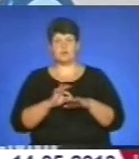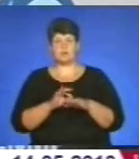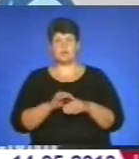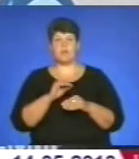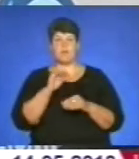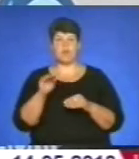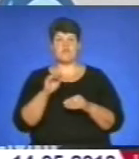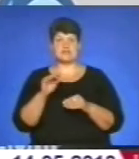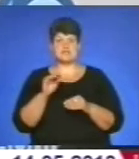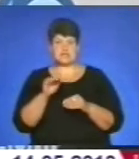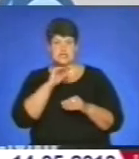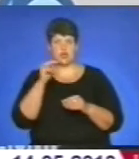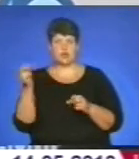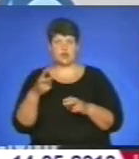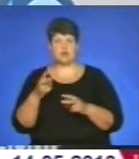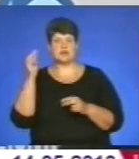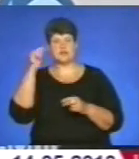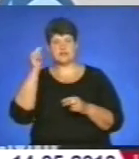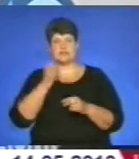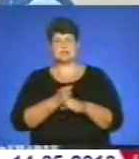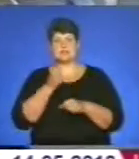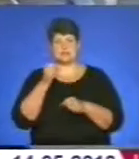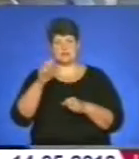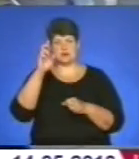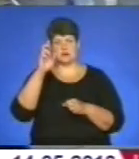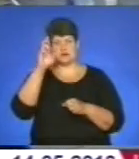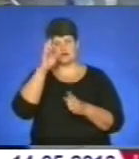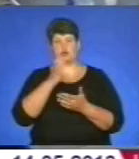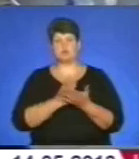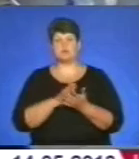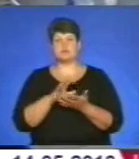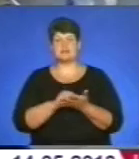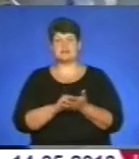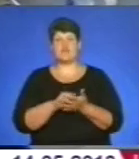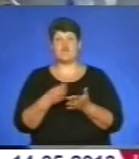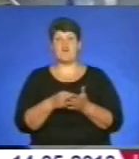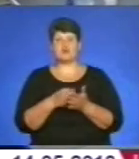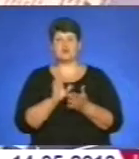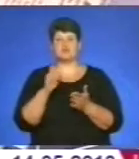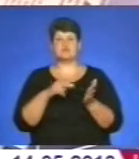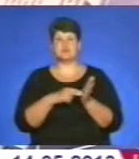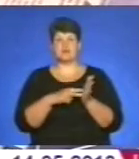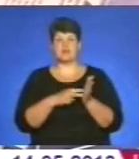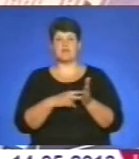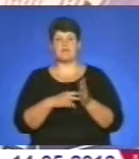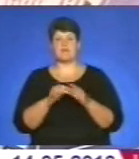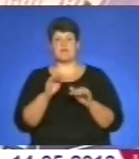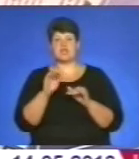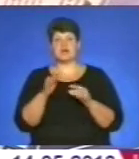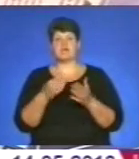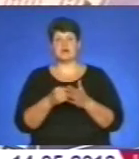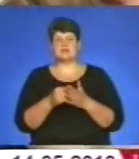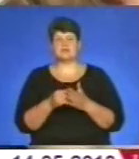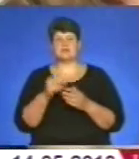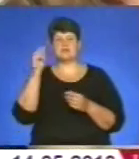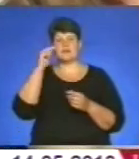навчання за направленням Державної служби зайнятості. Вартість ваучера встановлюватимуть в межах вартості навчання, але вона не